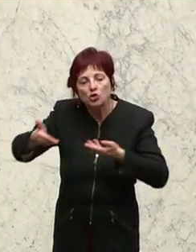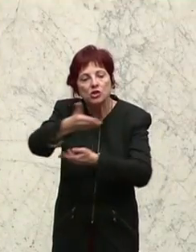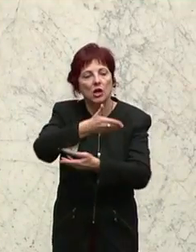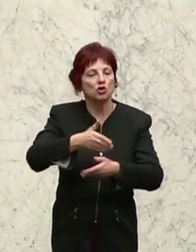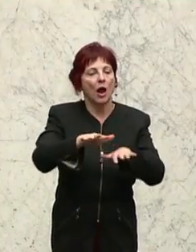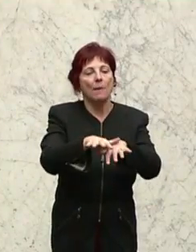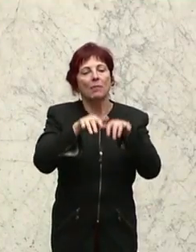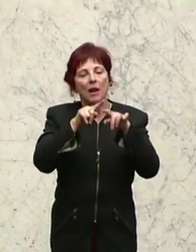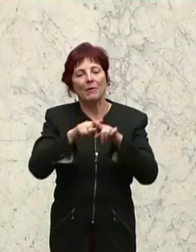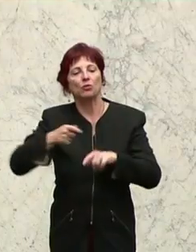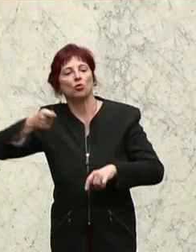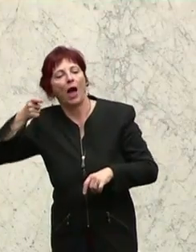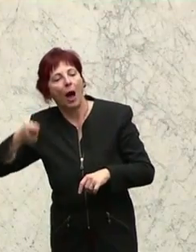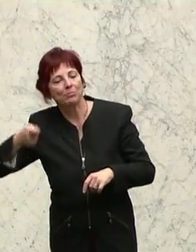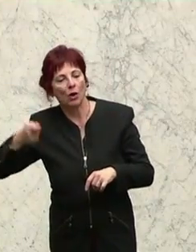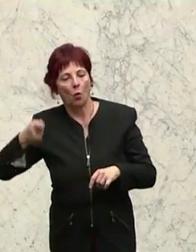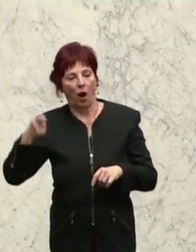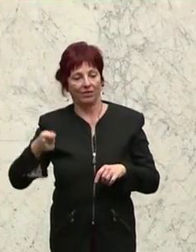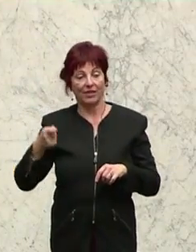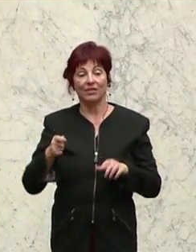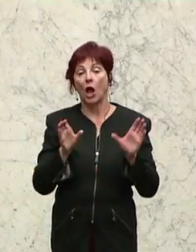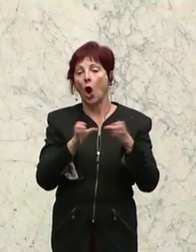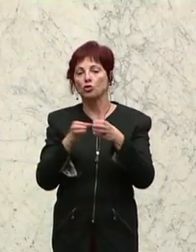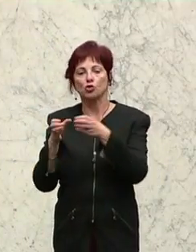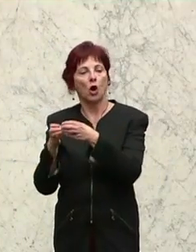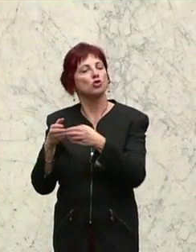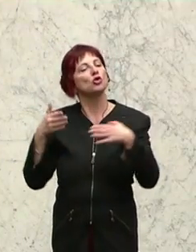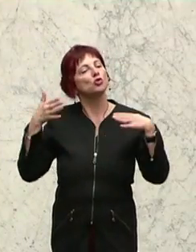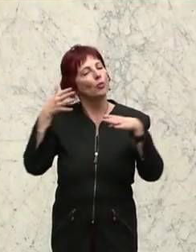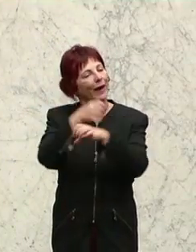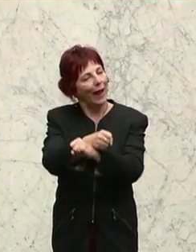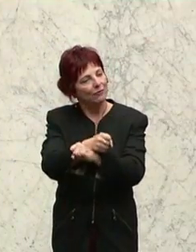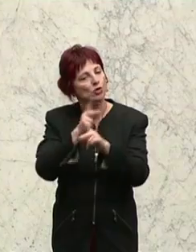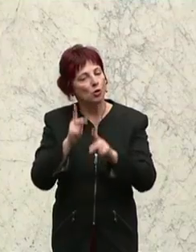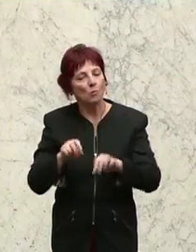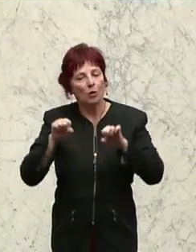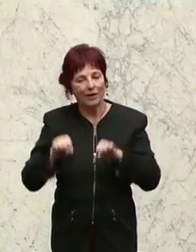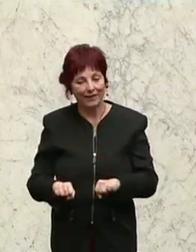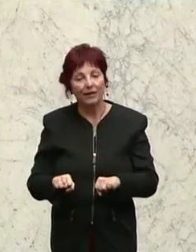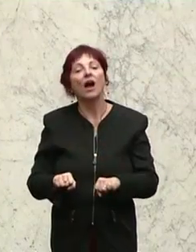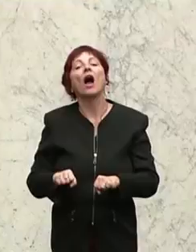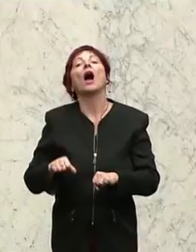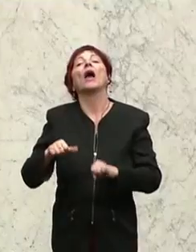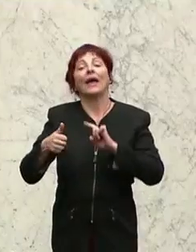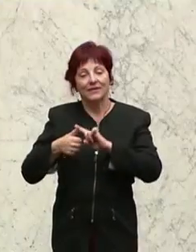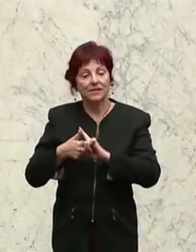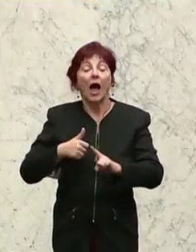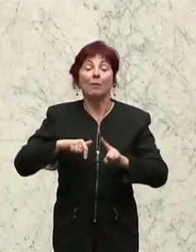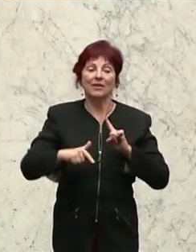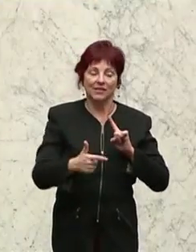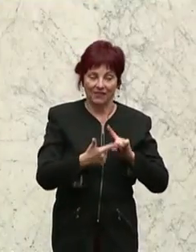Parlamentariern und Abgeordneten über die Ausschussgrenzen hinweg, auf der inhaltlichen Seite selbstverständlich auch